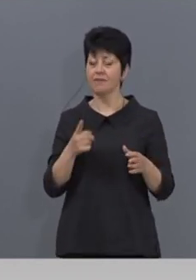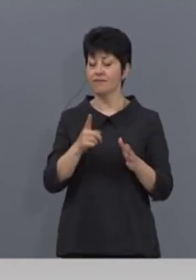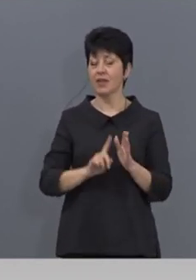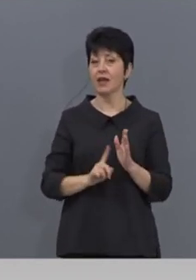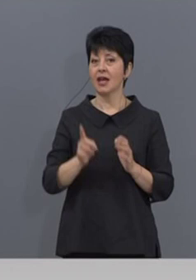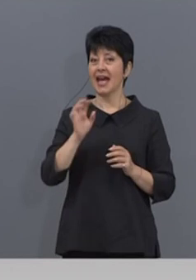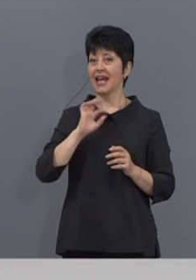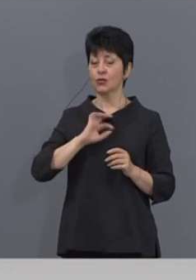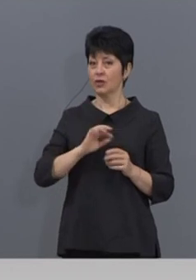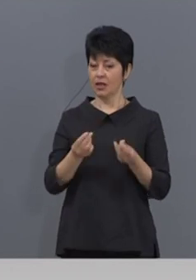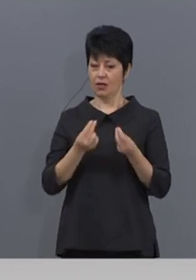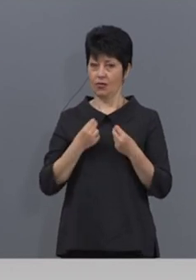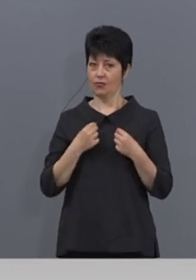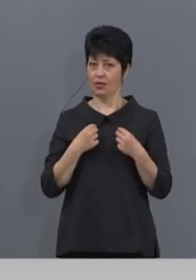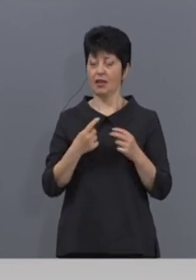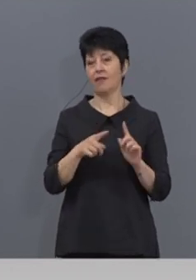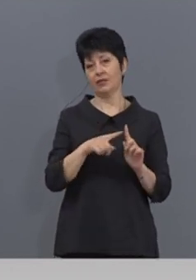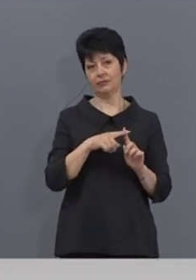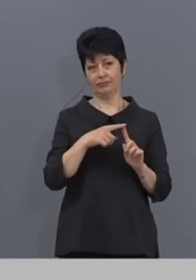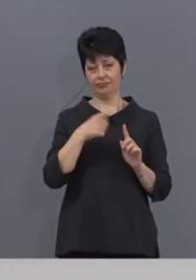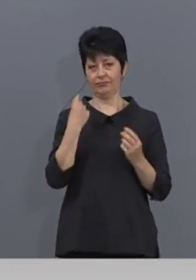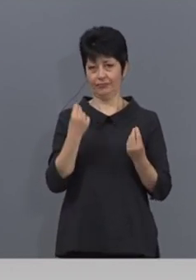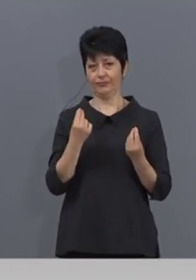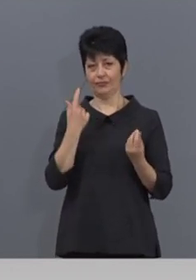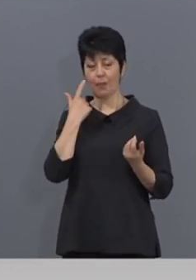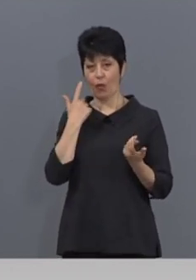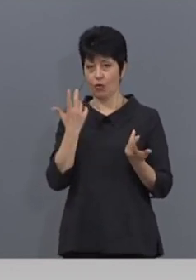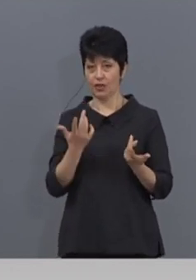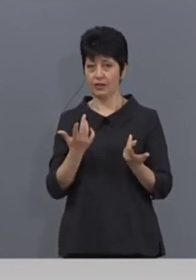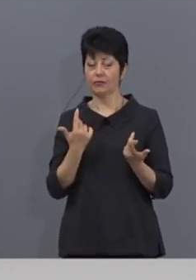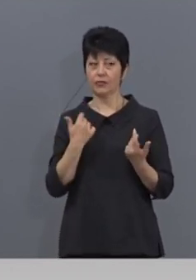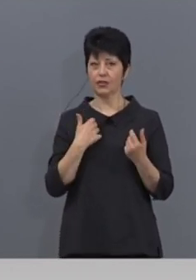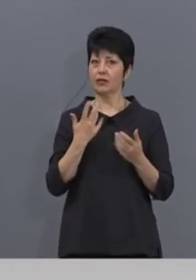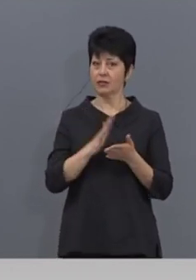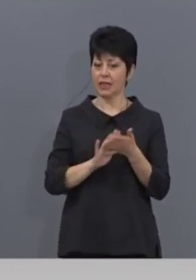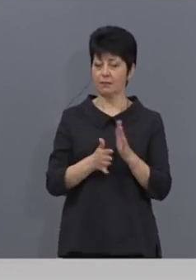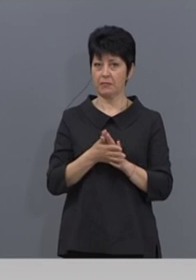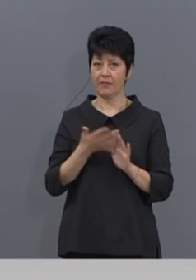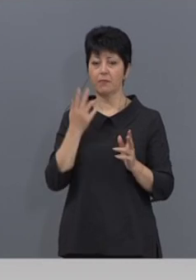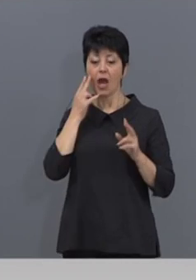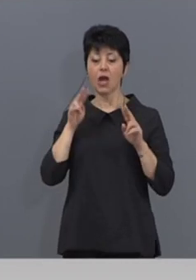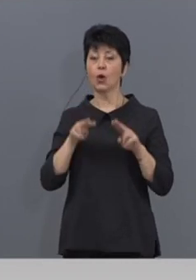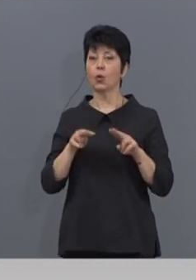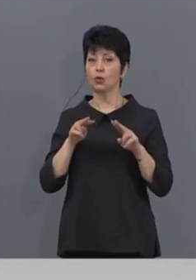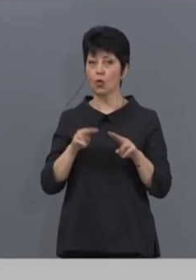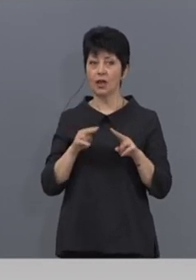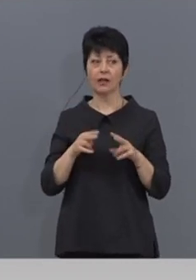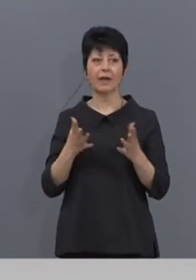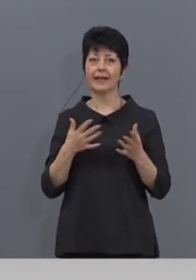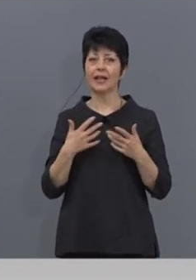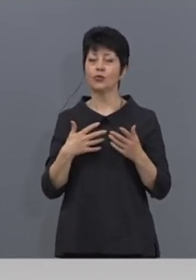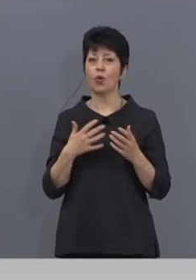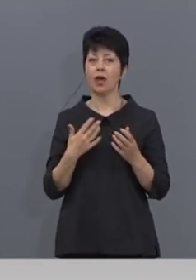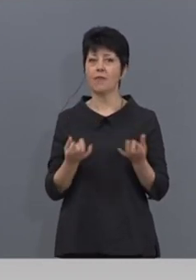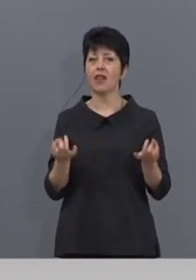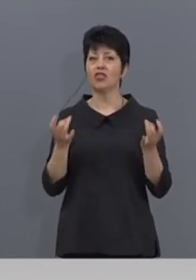постигнах ни, ни дава оптимизъм, че успяваме да се справяме и да контролираме възникващите огнища, да